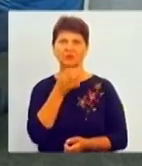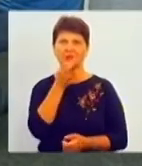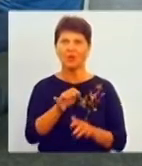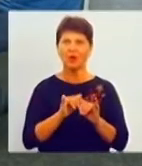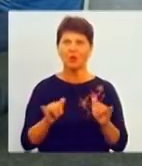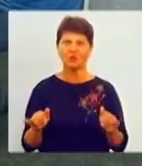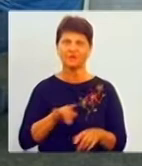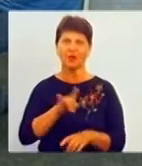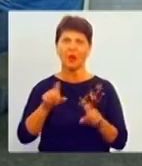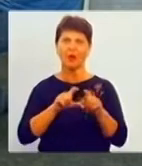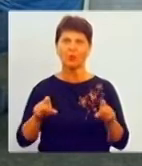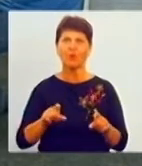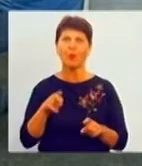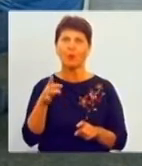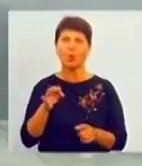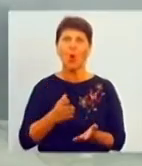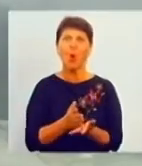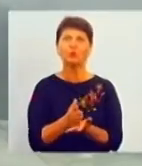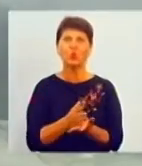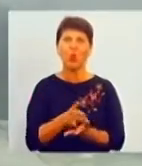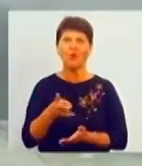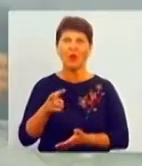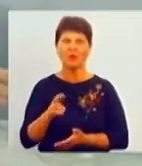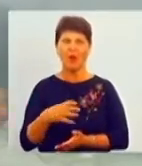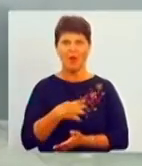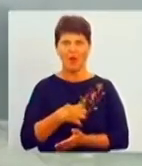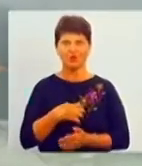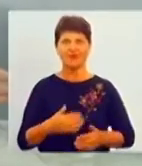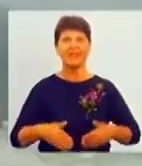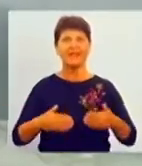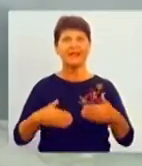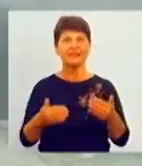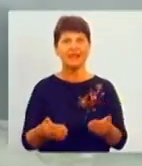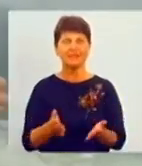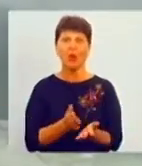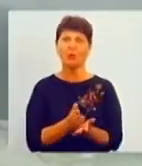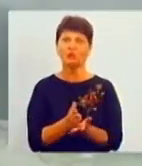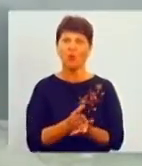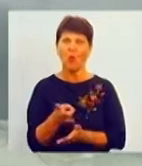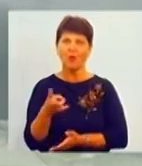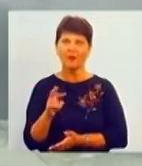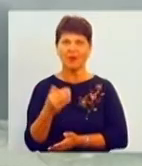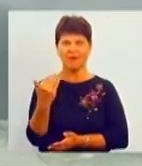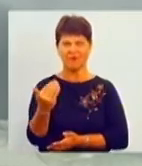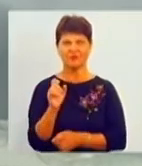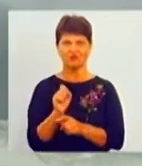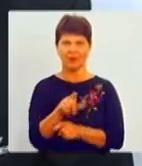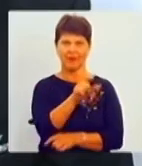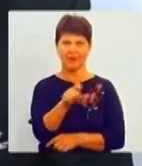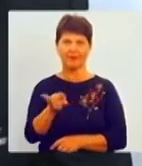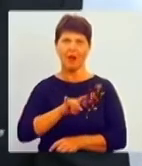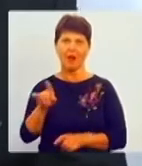аеропорту і про обслуговування, основні тенденції в обслуговуванні ваших клієнтів, вашого аеропорту?